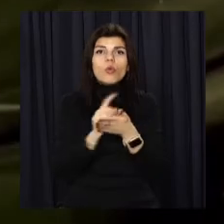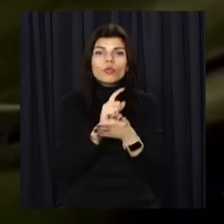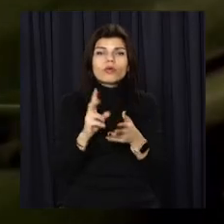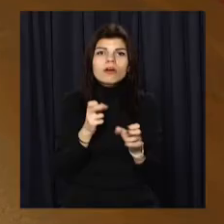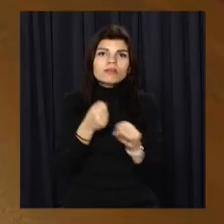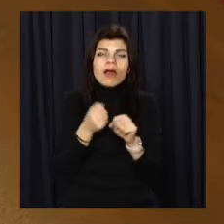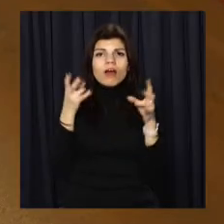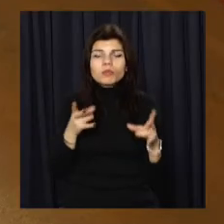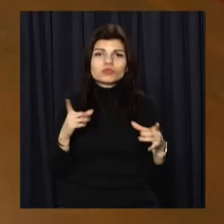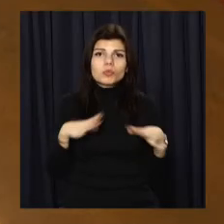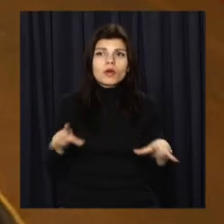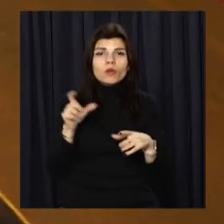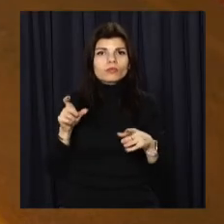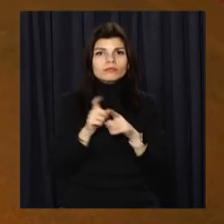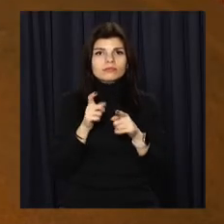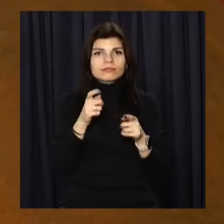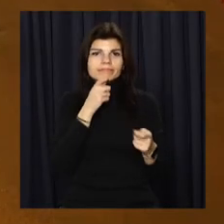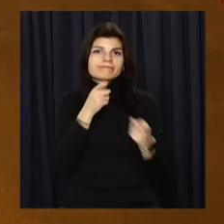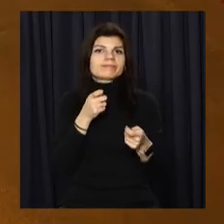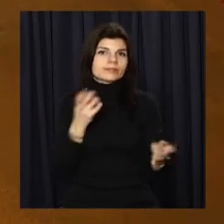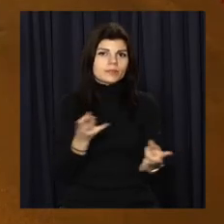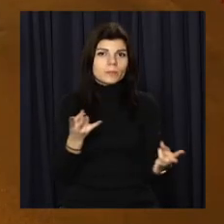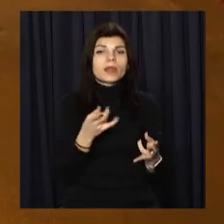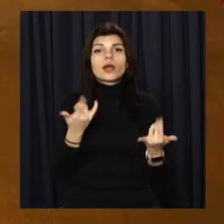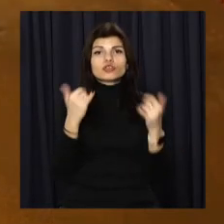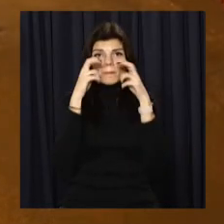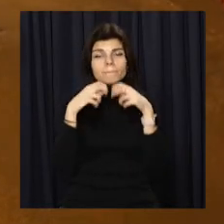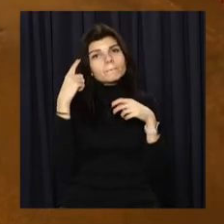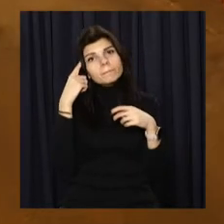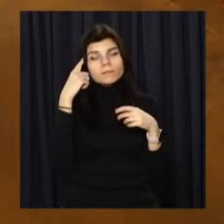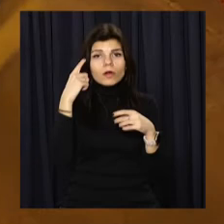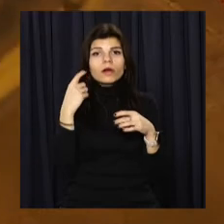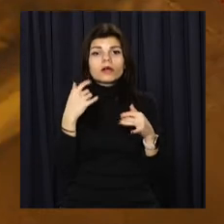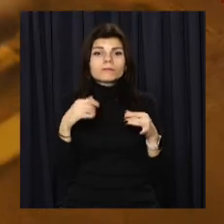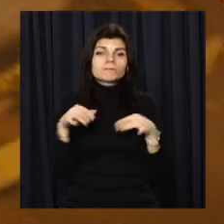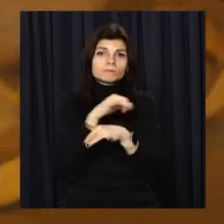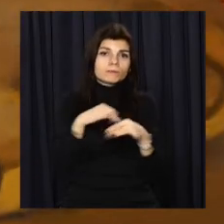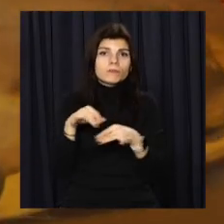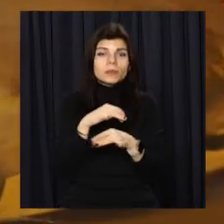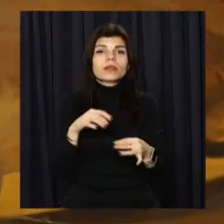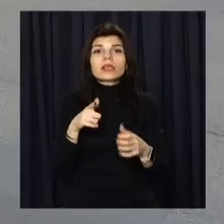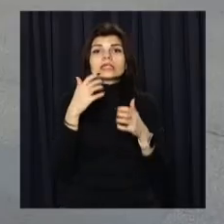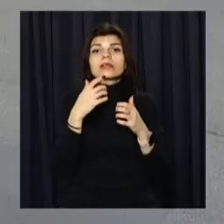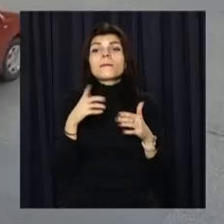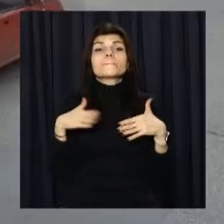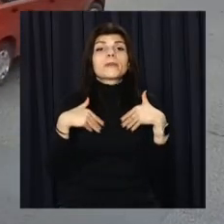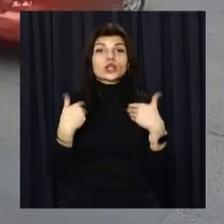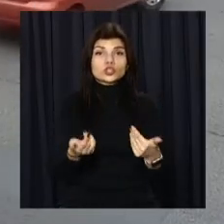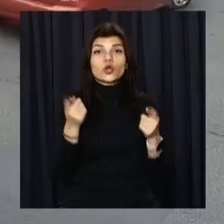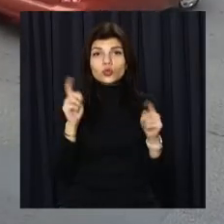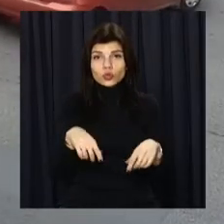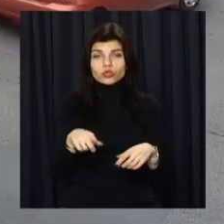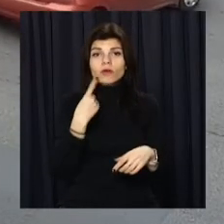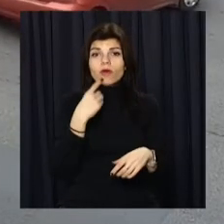травматизму. Зараз перевірку проводять на розсуд поліції та за згодою кермувальників. Серед пропозицій також